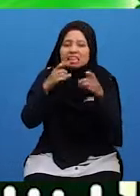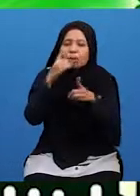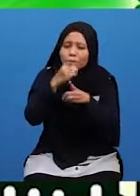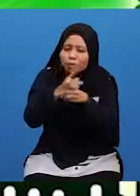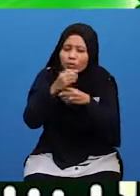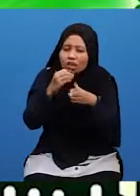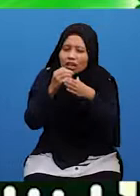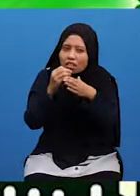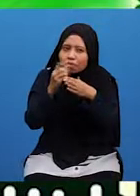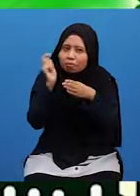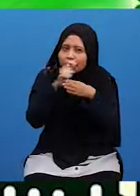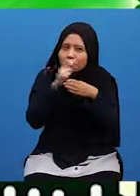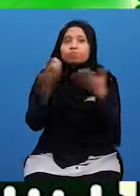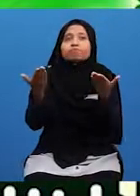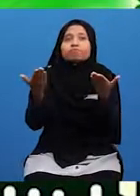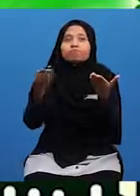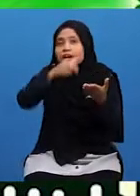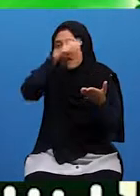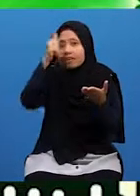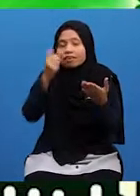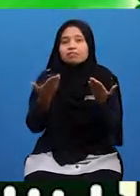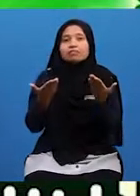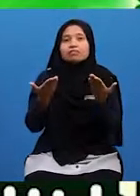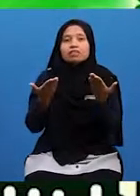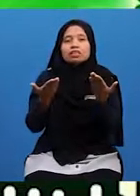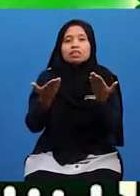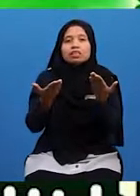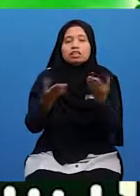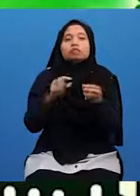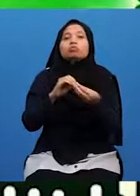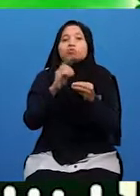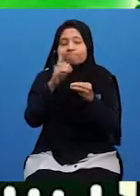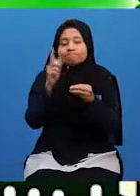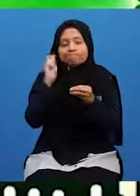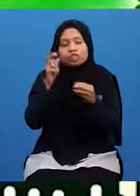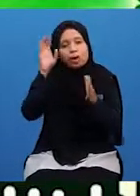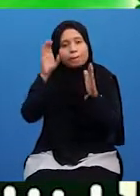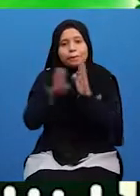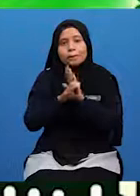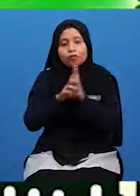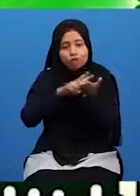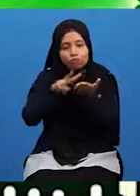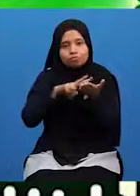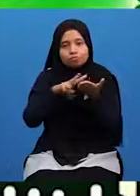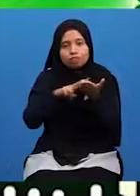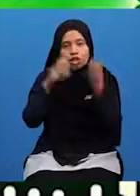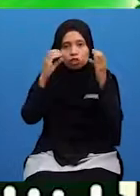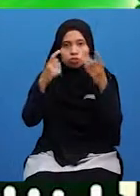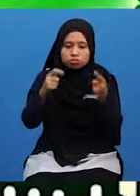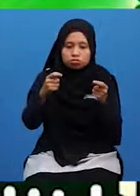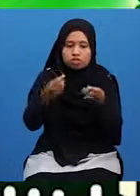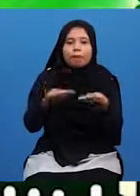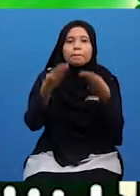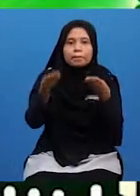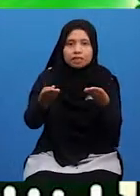memberi alasan Baiklah Situasi yang pertama Cikgu telah bagi kerja sekolah